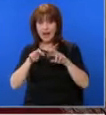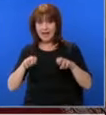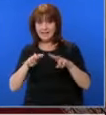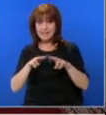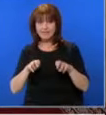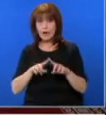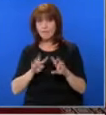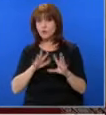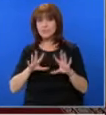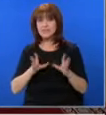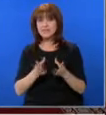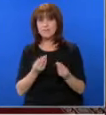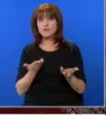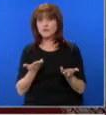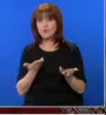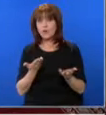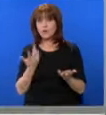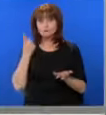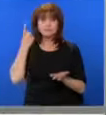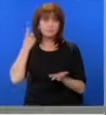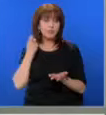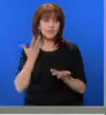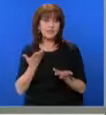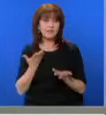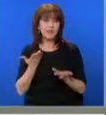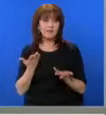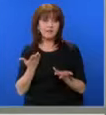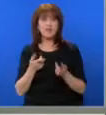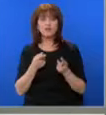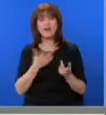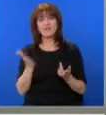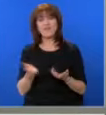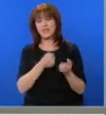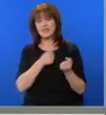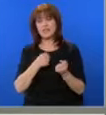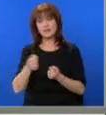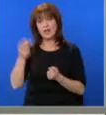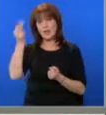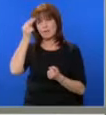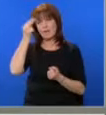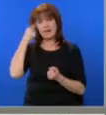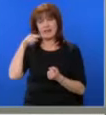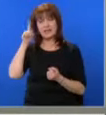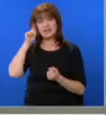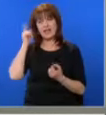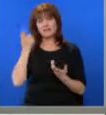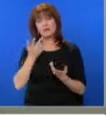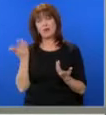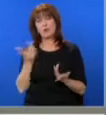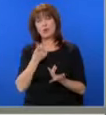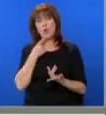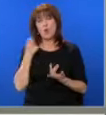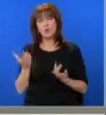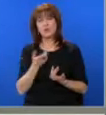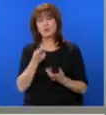започнал по някакъв сигнал и те съответно си вършат работата. Закъснял знак, той като българското общество знае от десетилетия, че едни от най-корумпираните